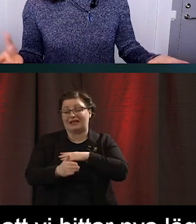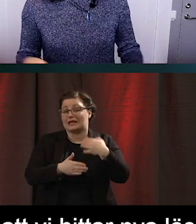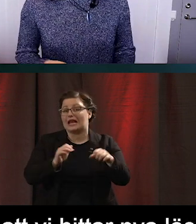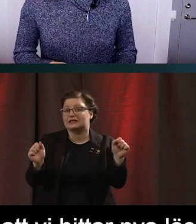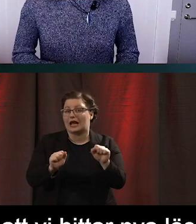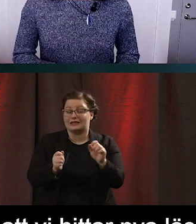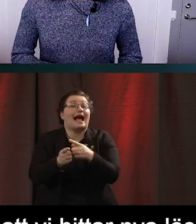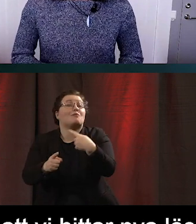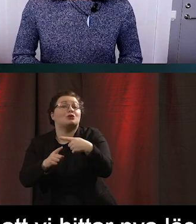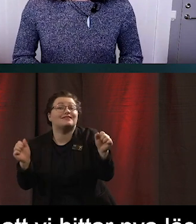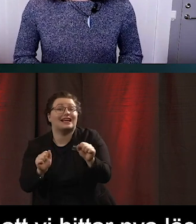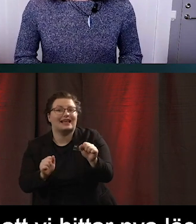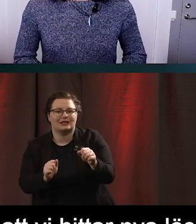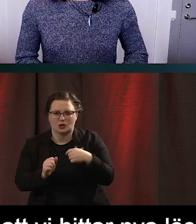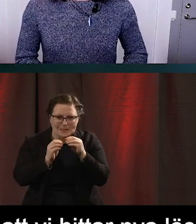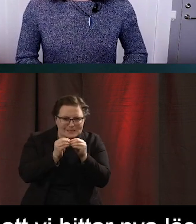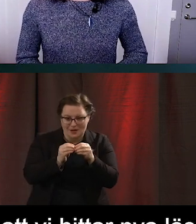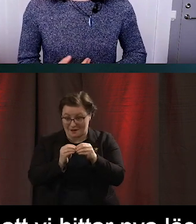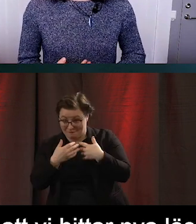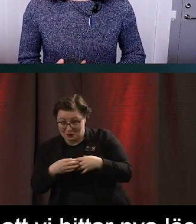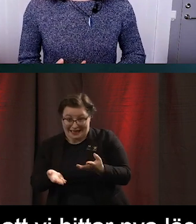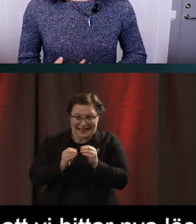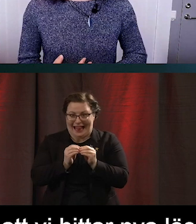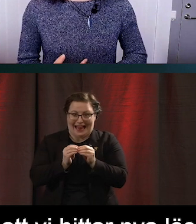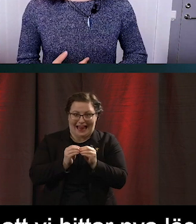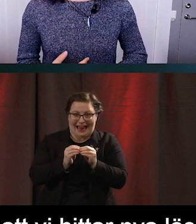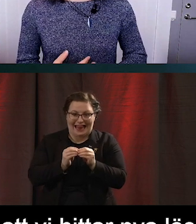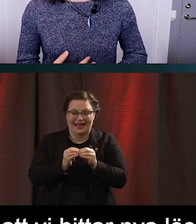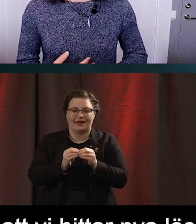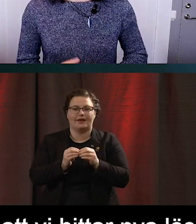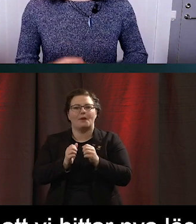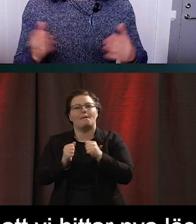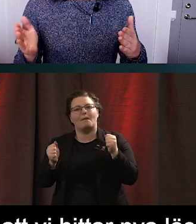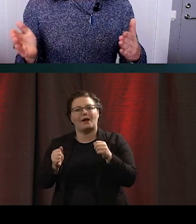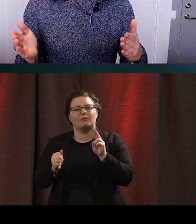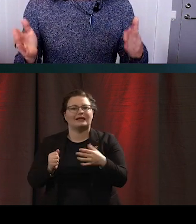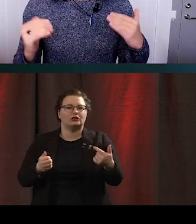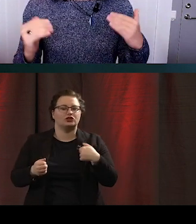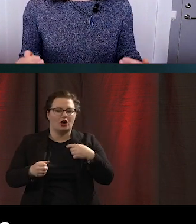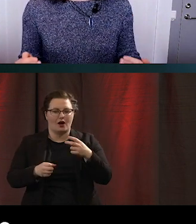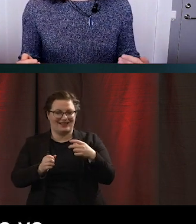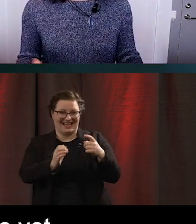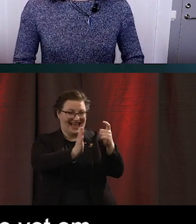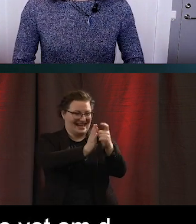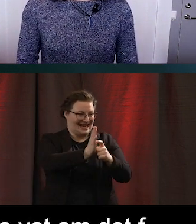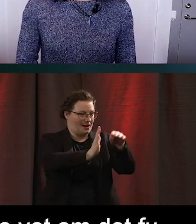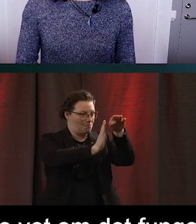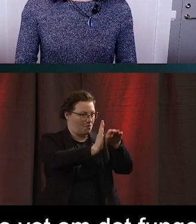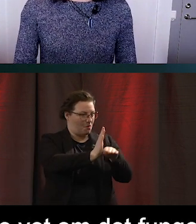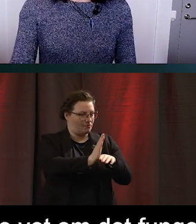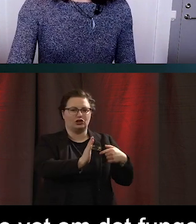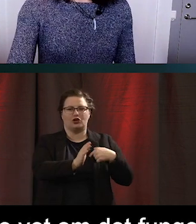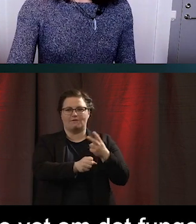positiv i att vi vet inte om det här kommer att funka. Men det huvudsakliga är att man ska utmana reglerna som gör det så lätt för oss i